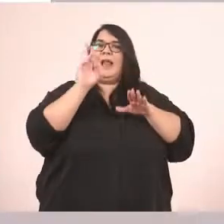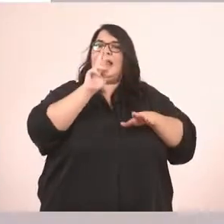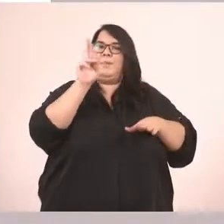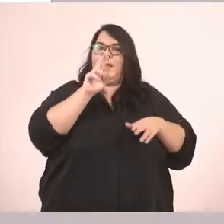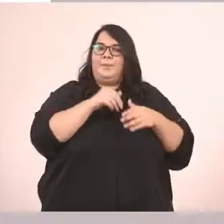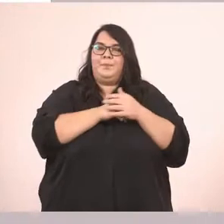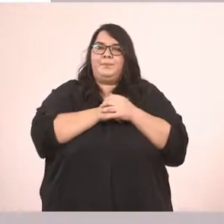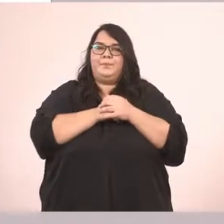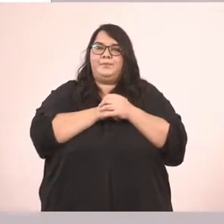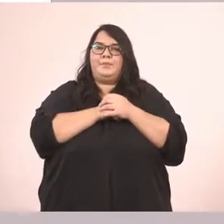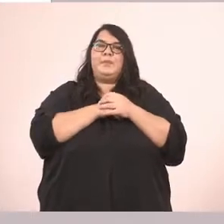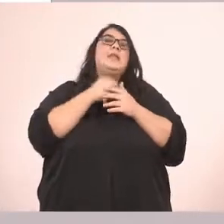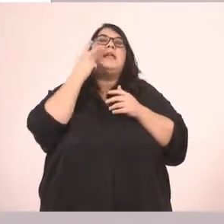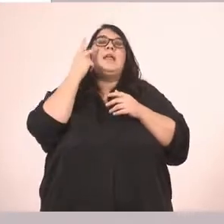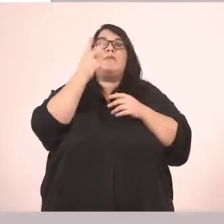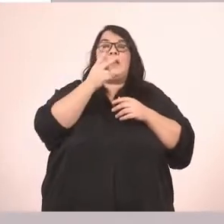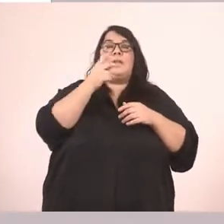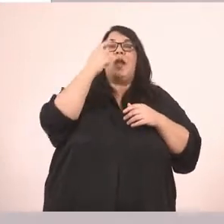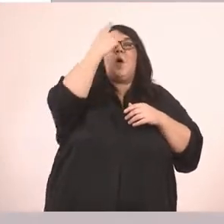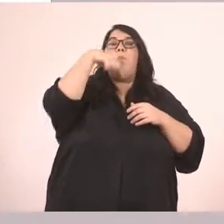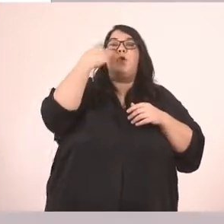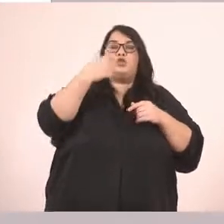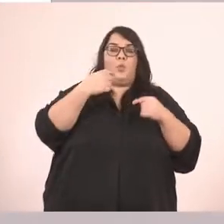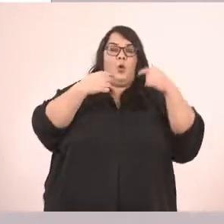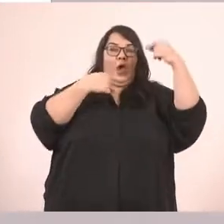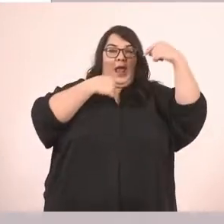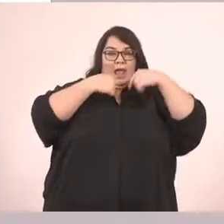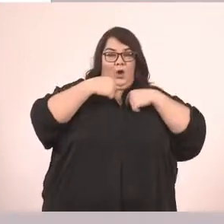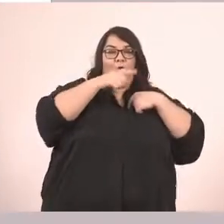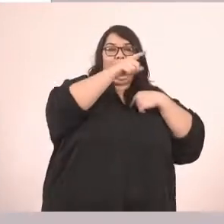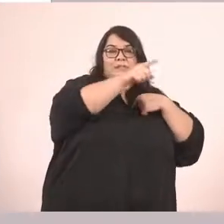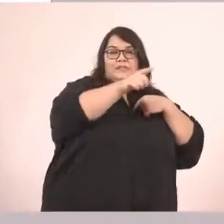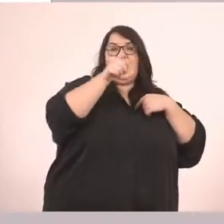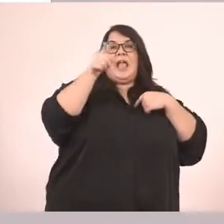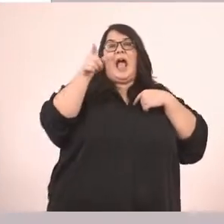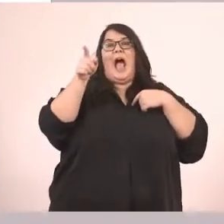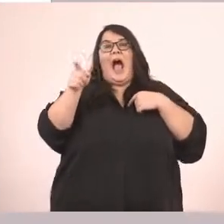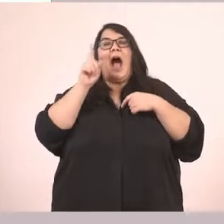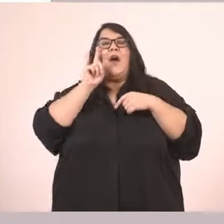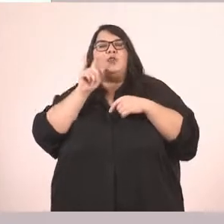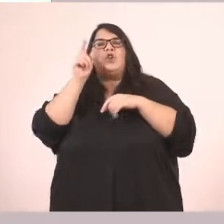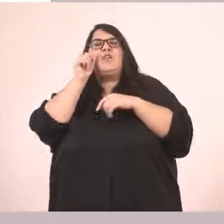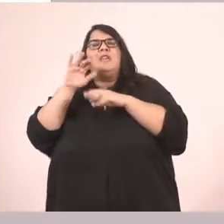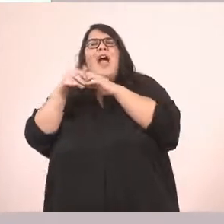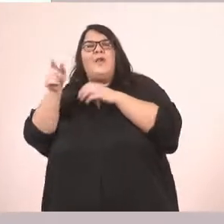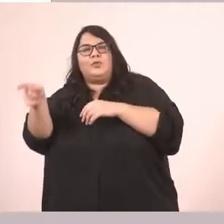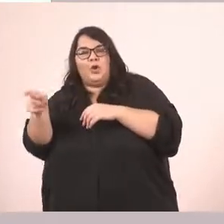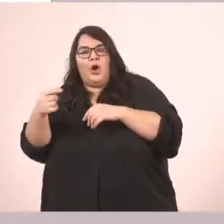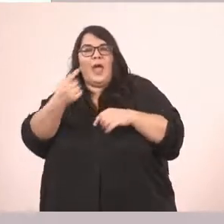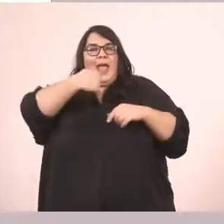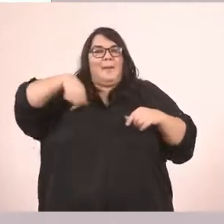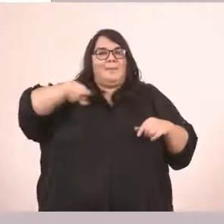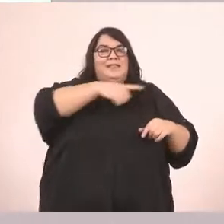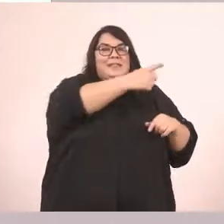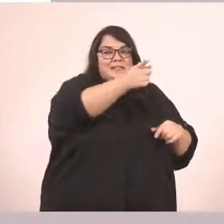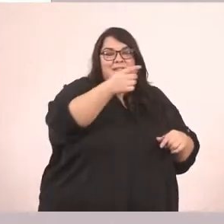Σας έχει γραμμένα τα πρόσωπα, το εγώ, εσύ, αυτός, αυτή, αυτό, και το εμείς, εσείς,